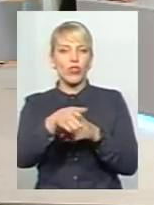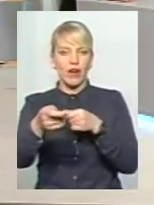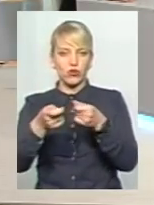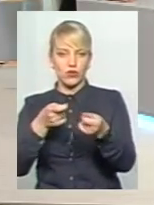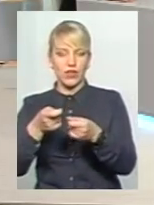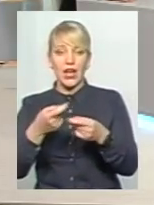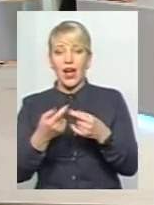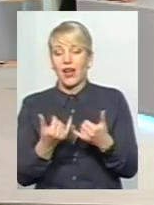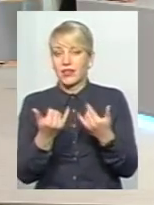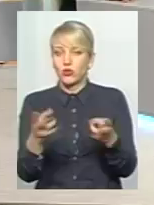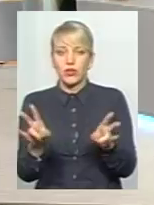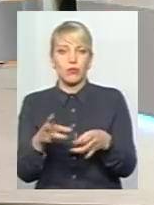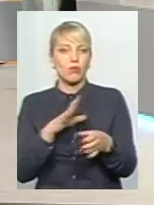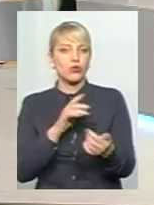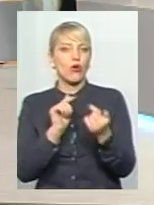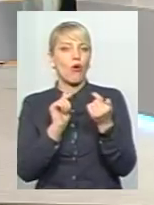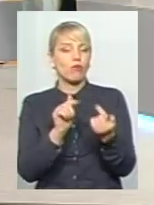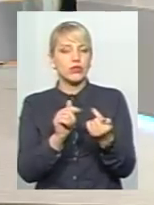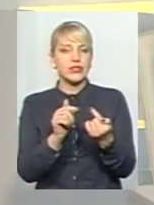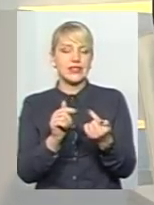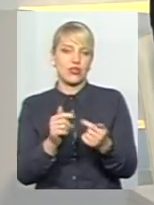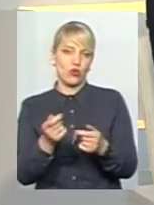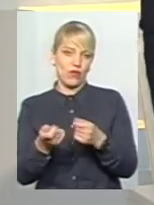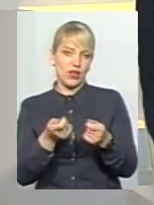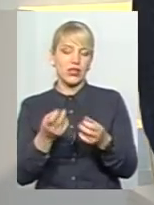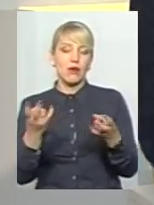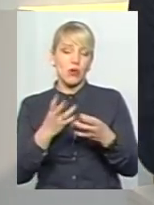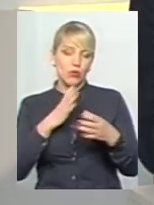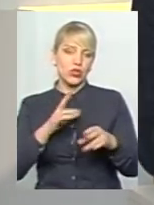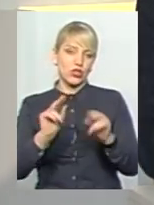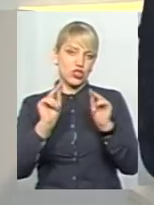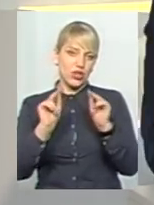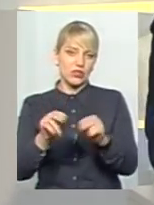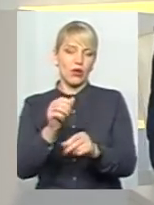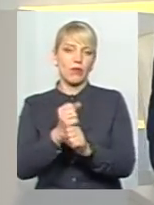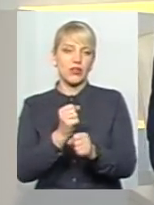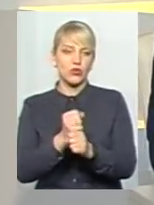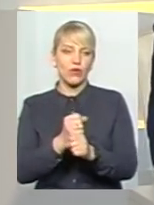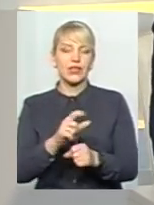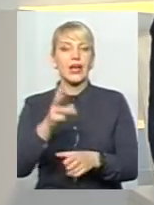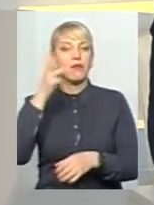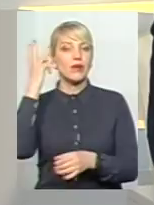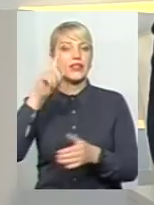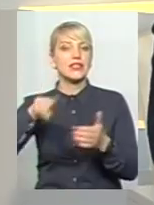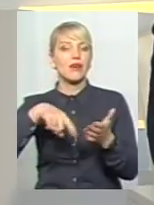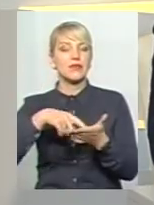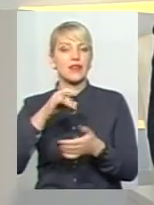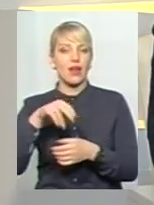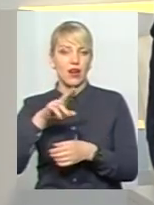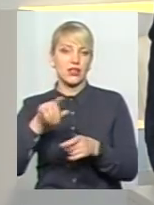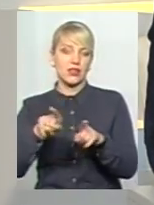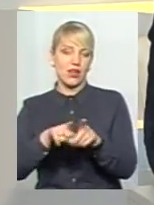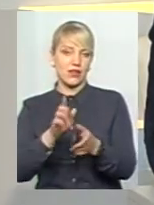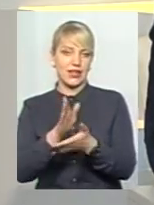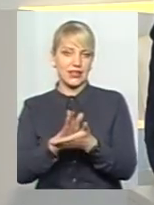не потрібно бути опозиційним. Потрібно просто нормально, чесно, конструктивно працювати. В Хмельницькій міській раді наразі от так і є.